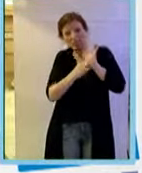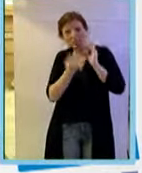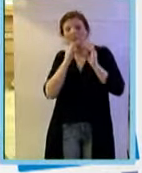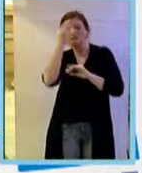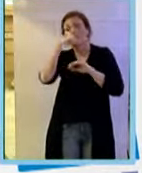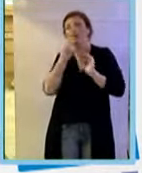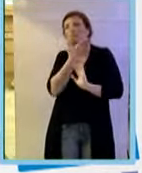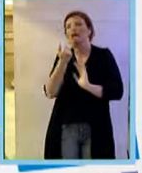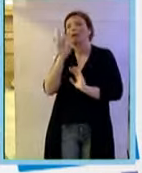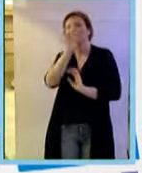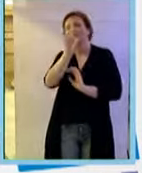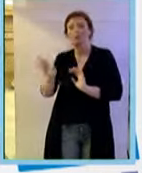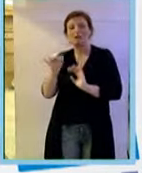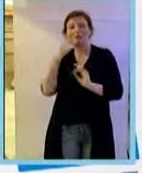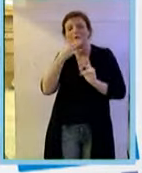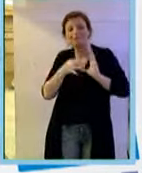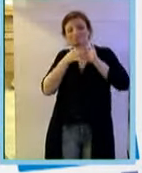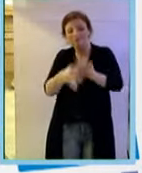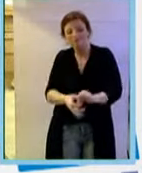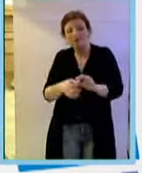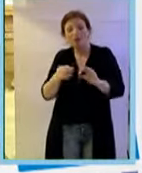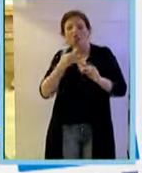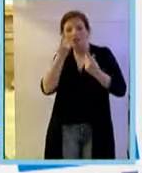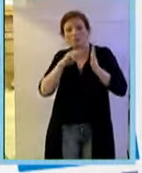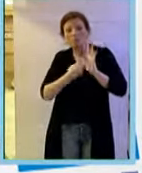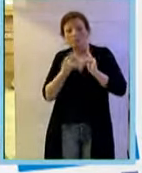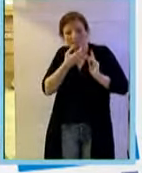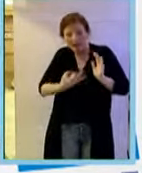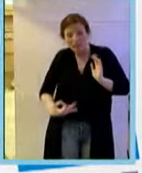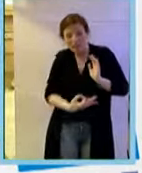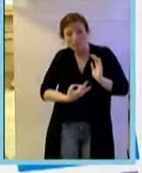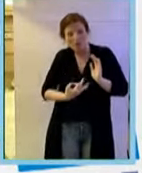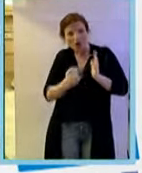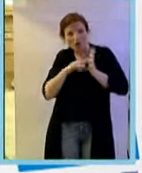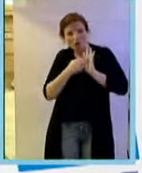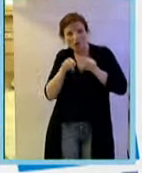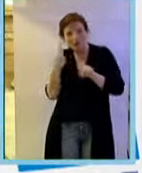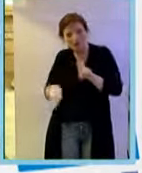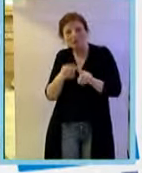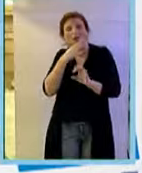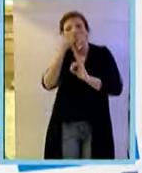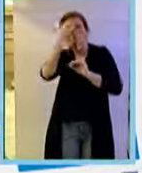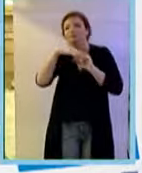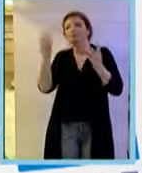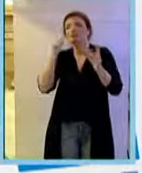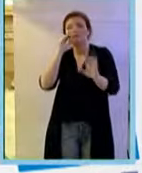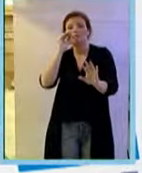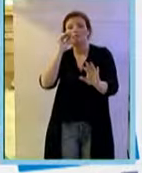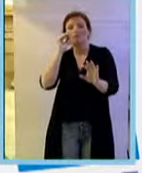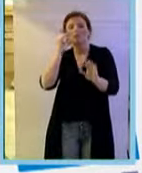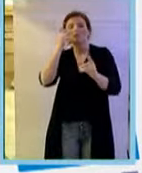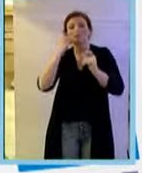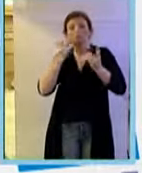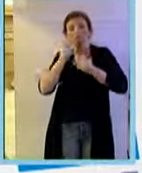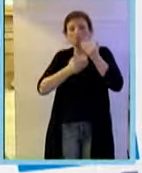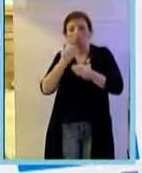il 50%, questo lo comporta un problema dell'embrione. Se tu porti